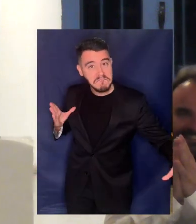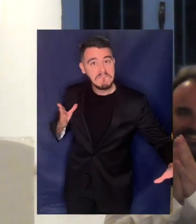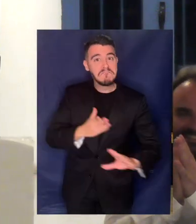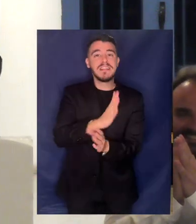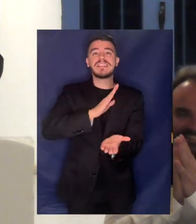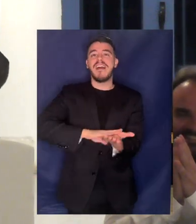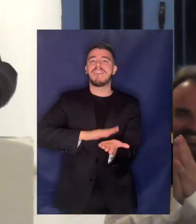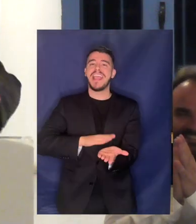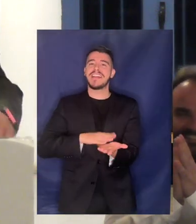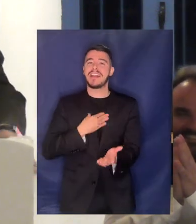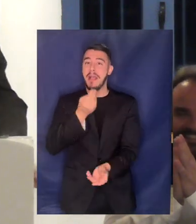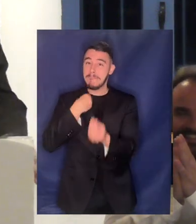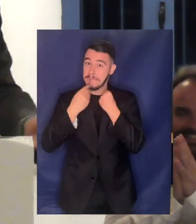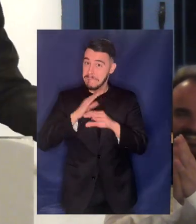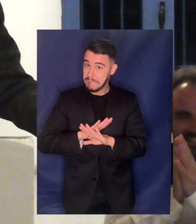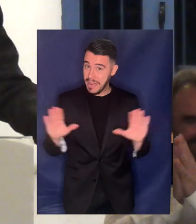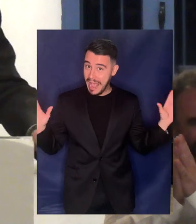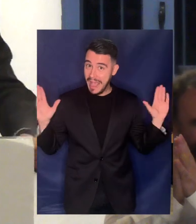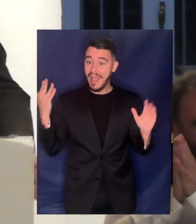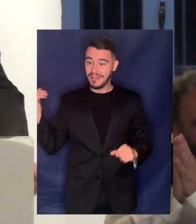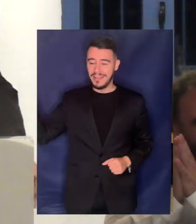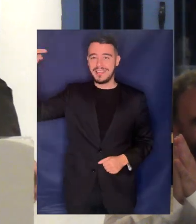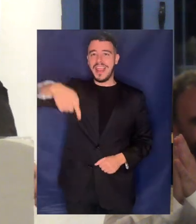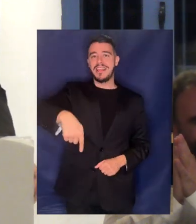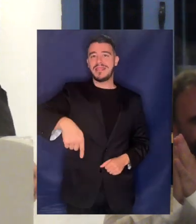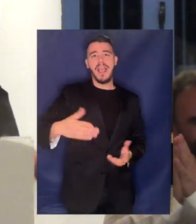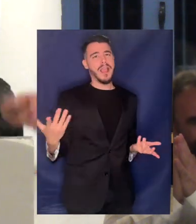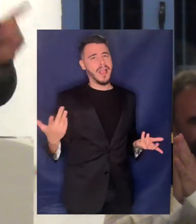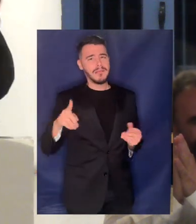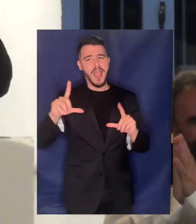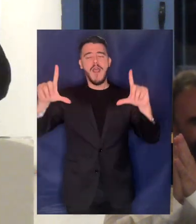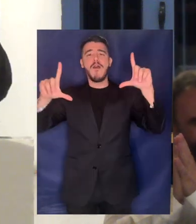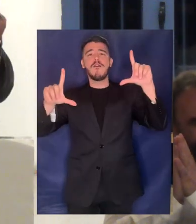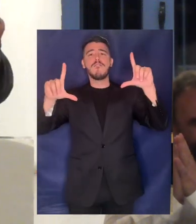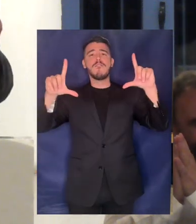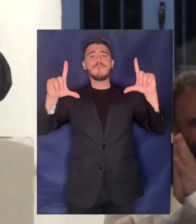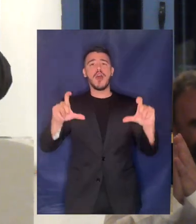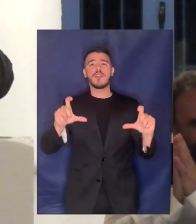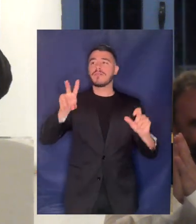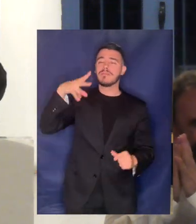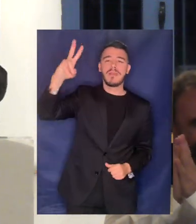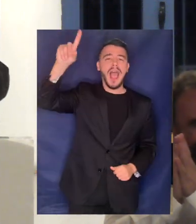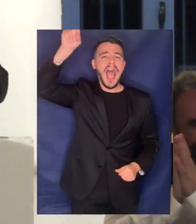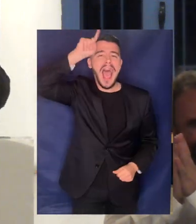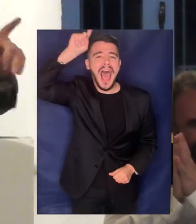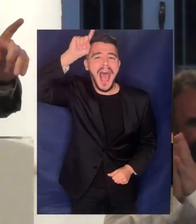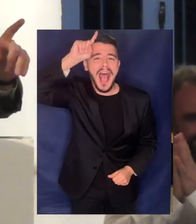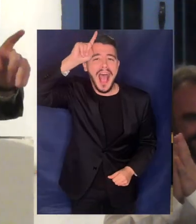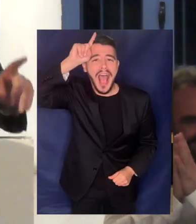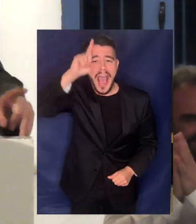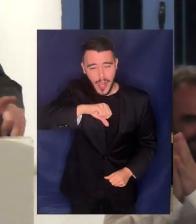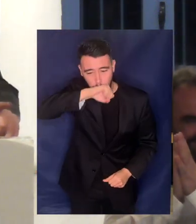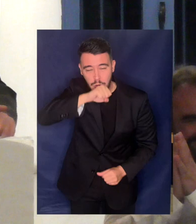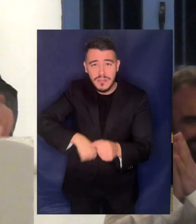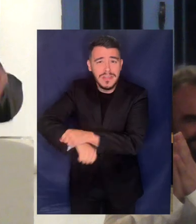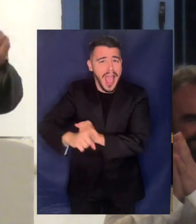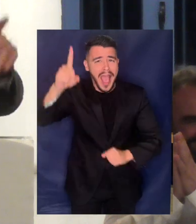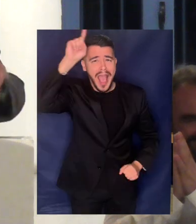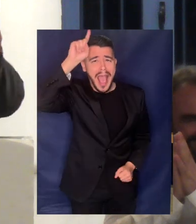είναι κοντά μας απλά φωτογραφήθηκε σε πατσατζίδικο Αριανόν κιόλας έτσι για να τα λέμε όλα